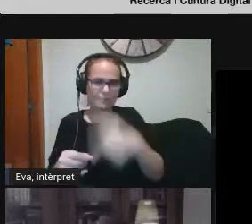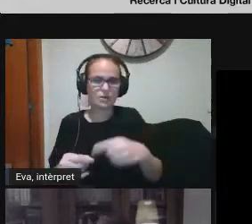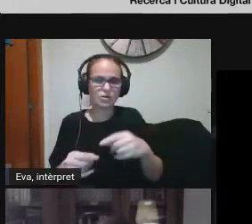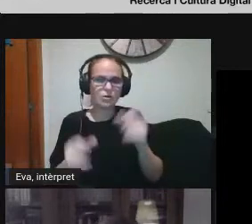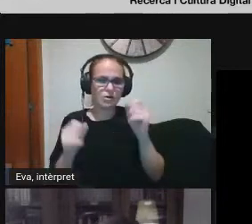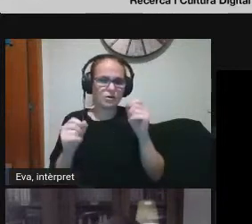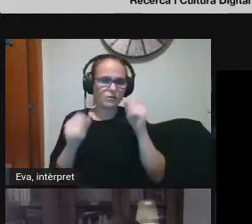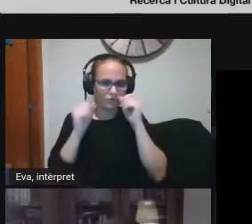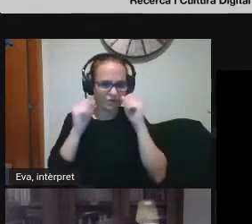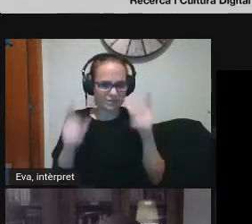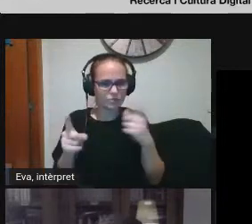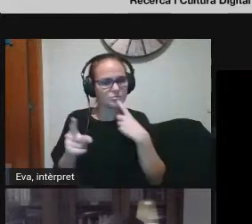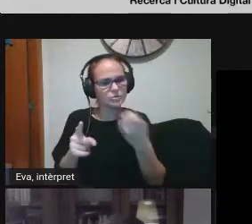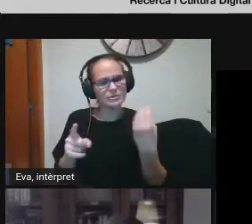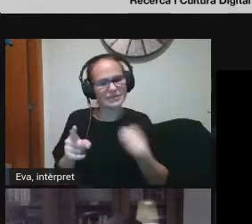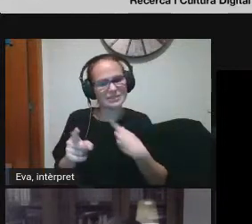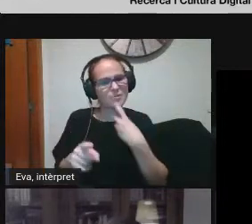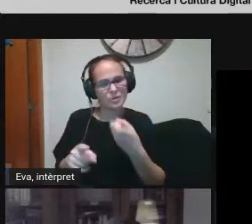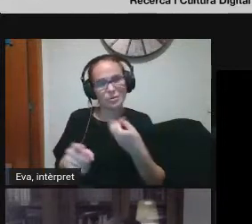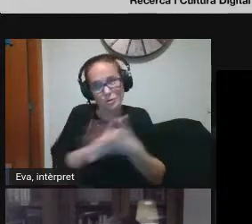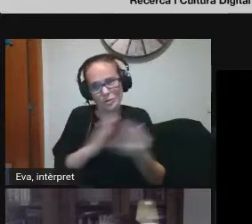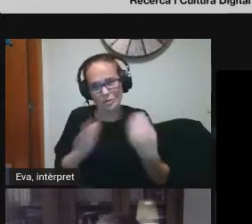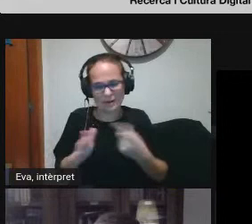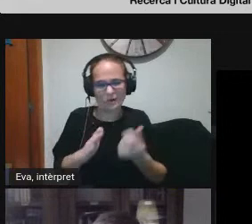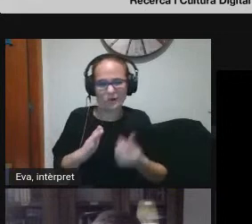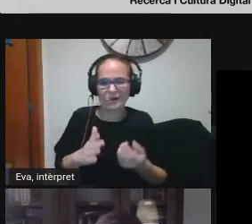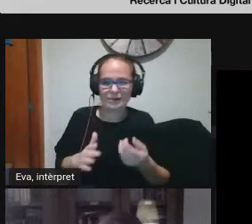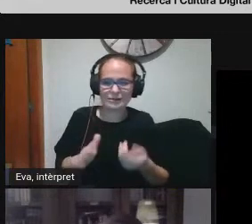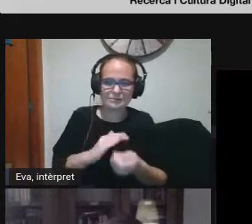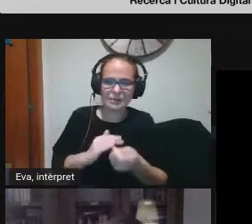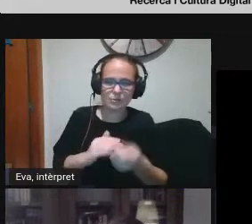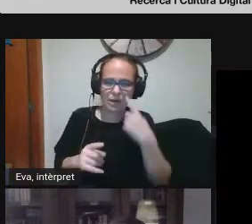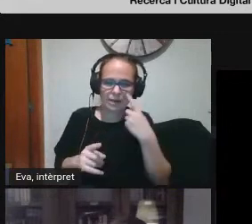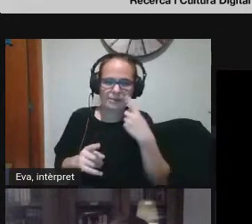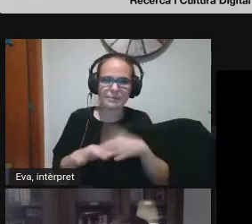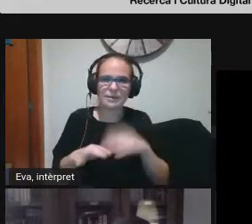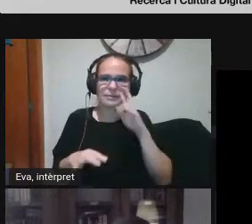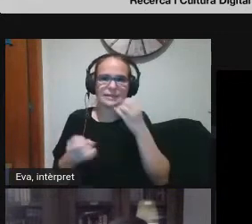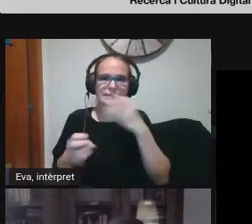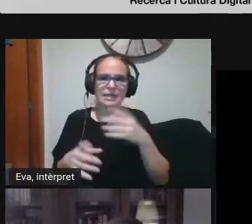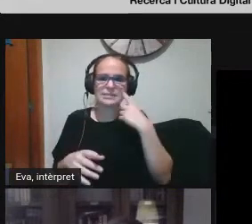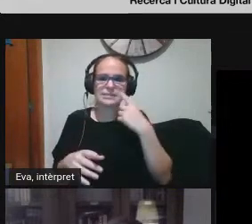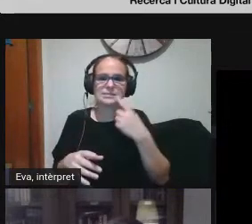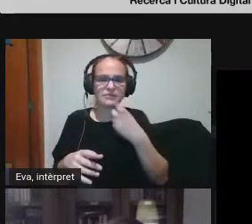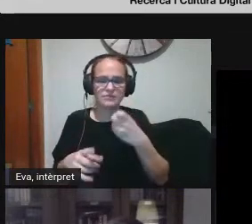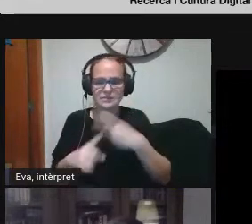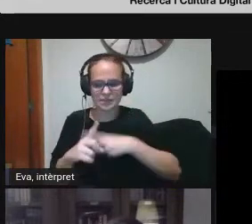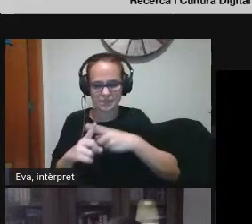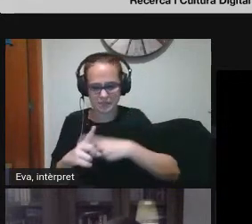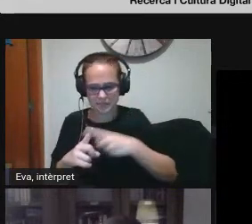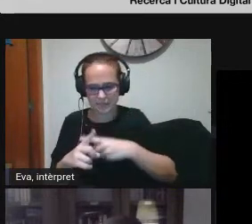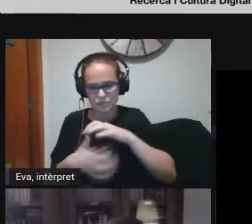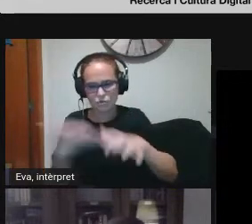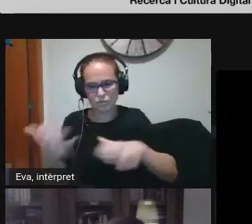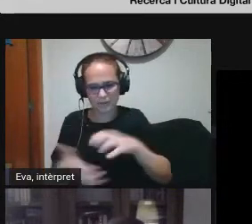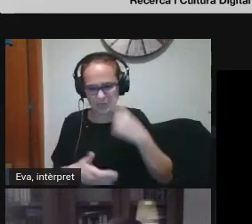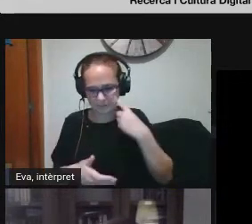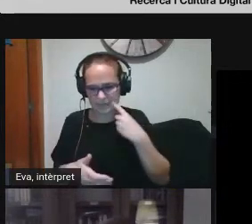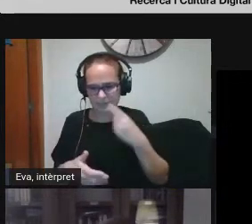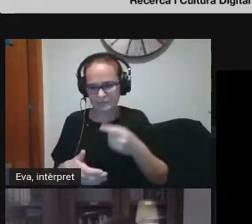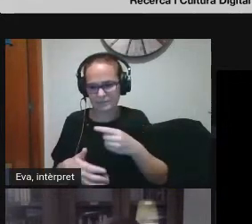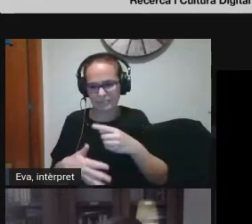aquesta pregunta tal com l'hem feta que això l'hem fet per provocar és molt complicat que hem de veure les cinc dimensions cada dimensió té